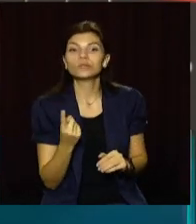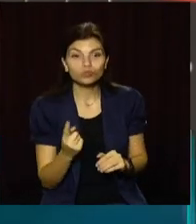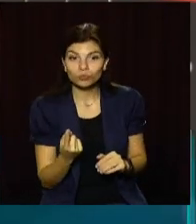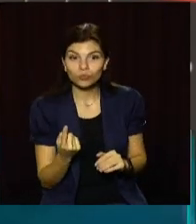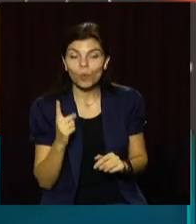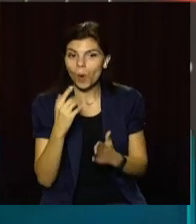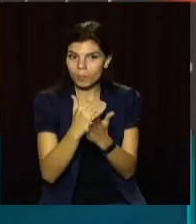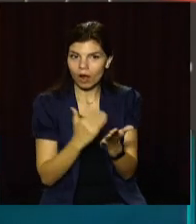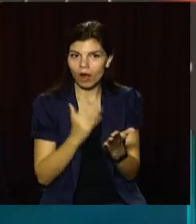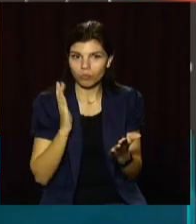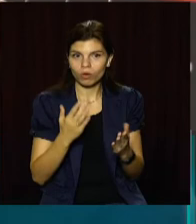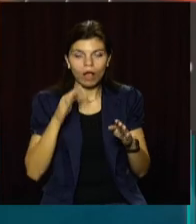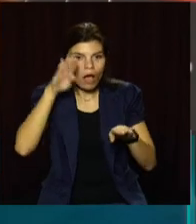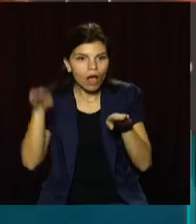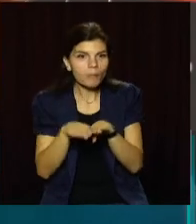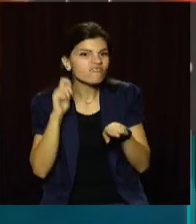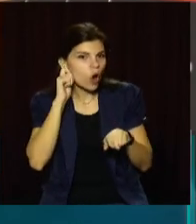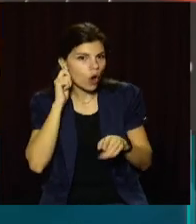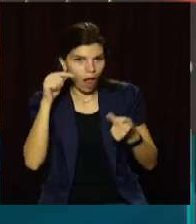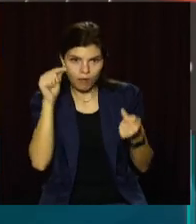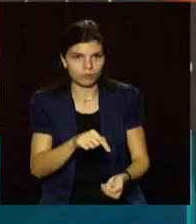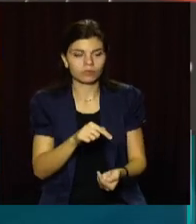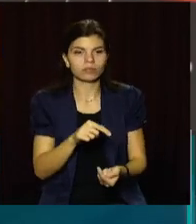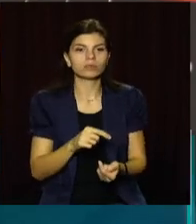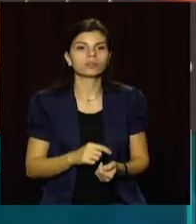програми будуть адаптувані під відео,